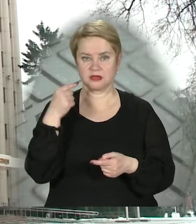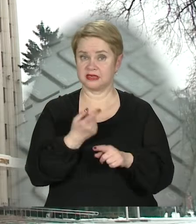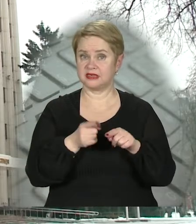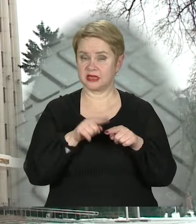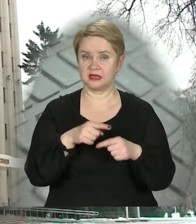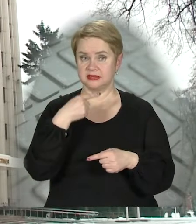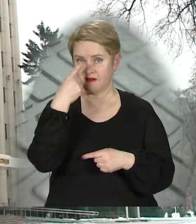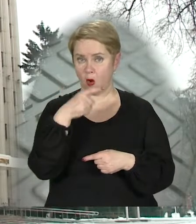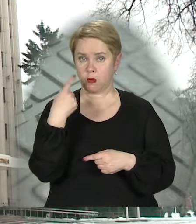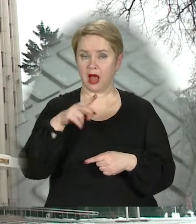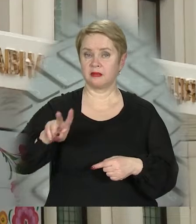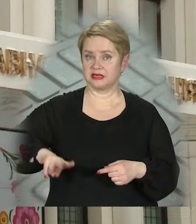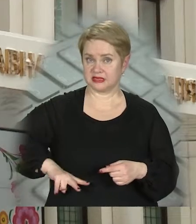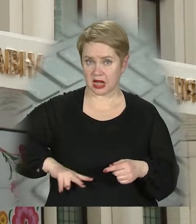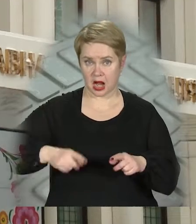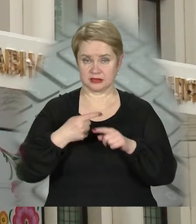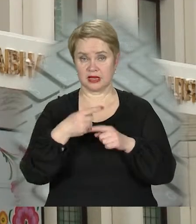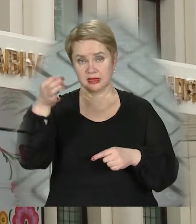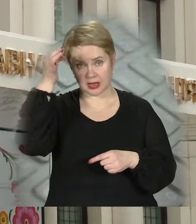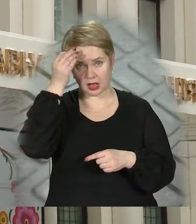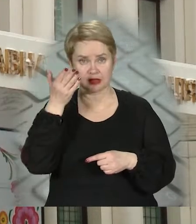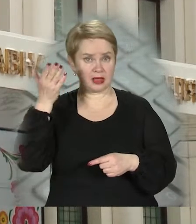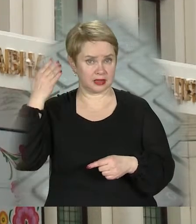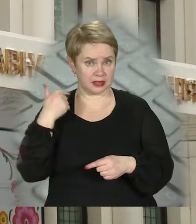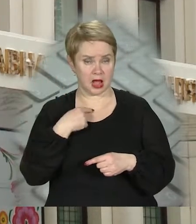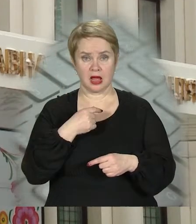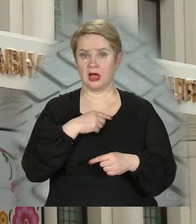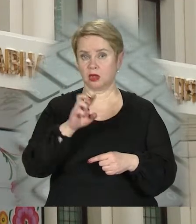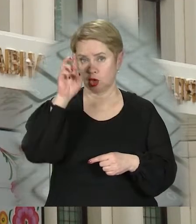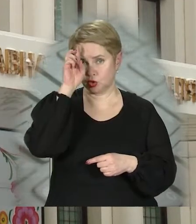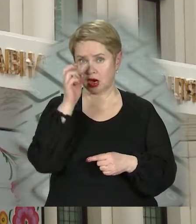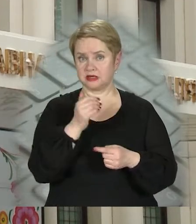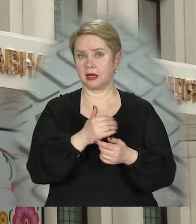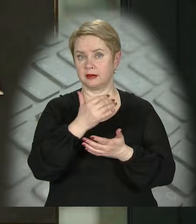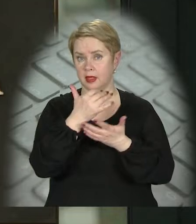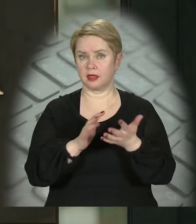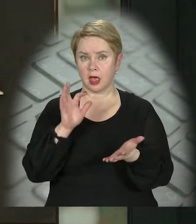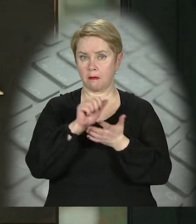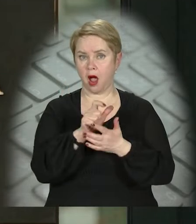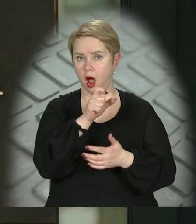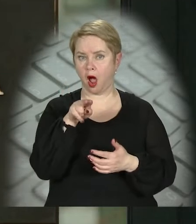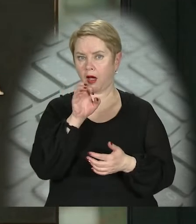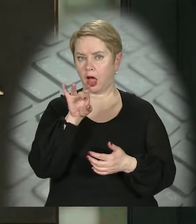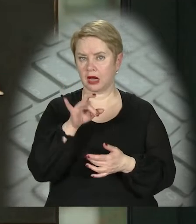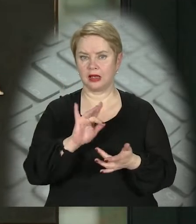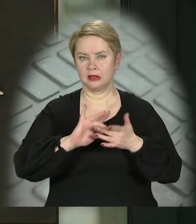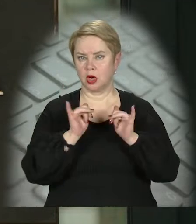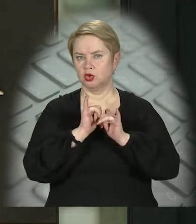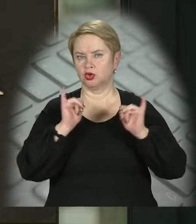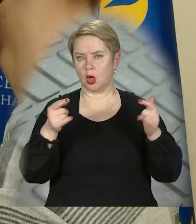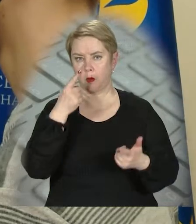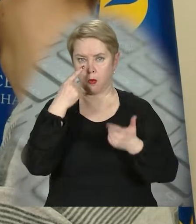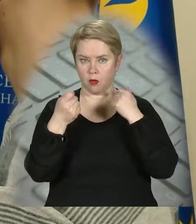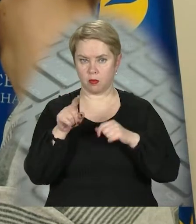Про такий заявили в облдержадміністрації. Нагадаємо, нещодавно на низку державних ресурсів напали хакери. Інтернетом ширяться